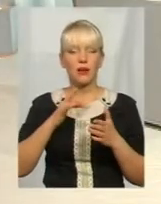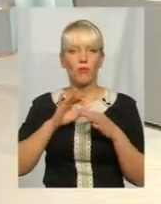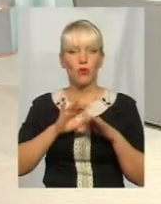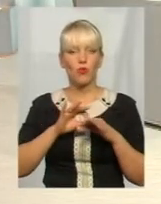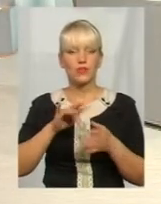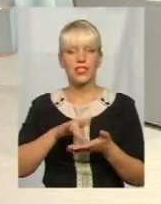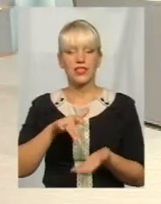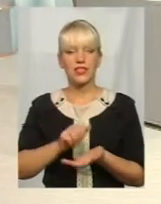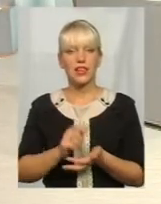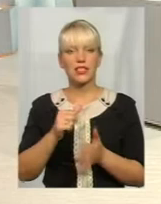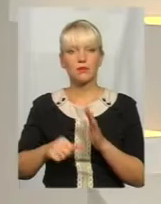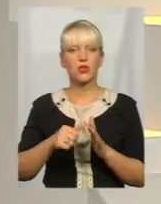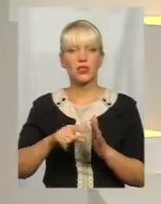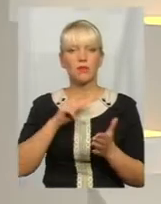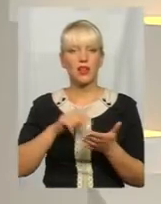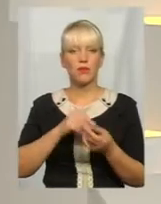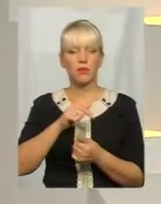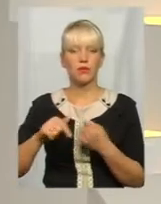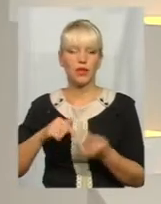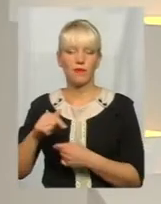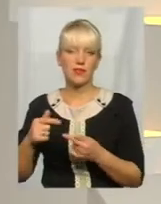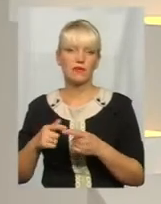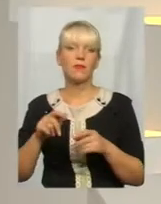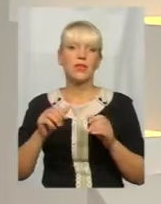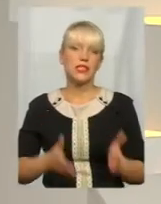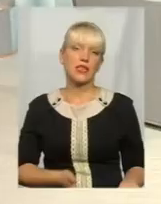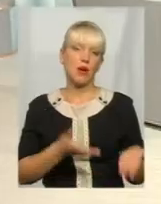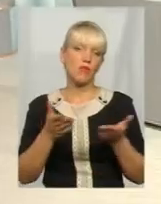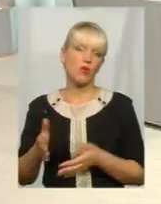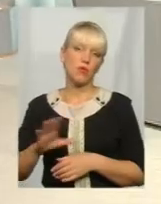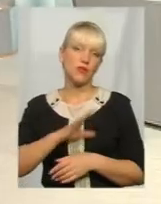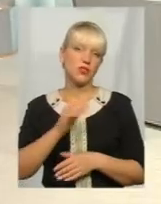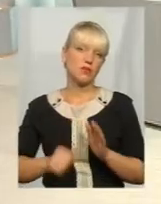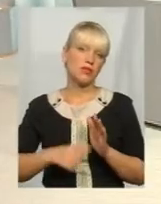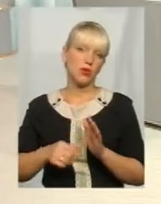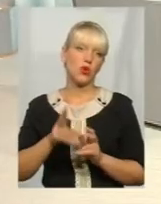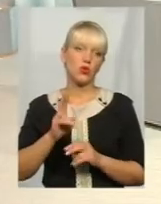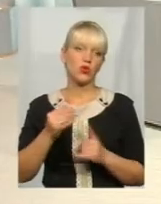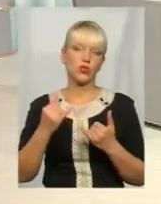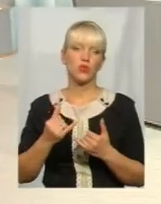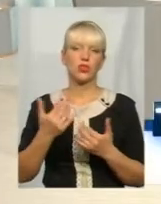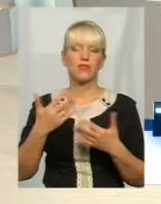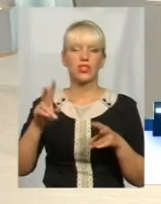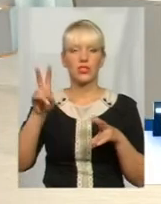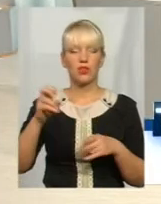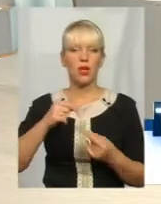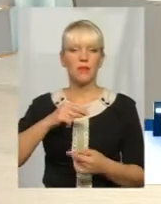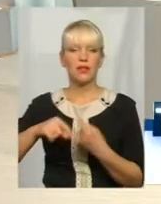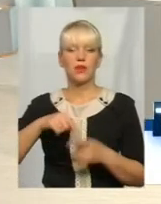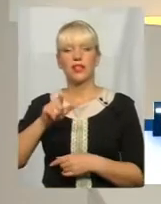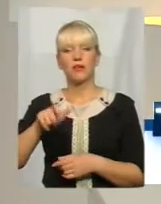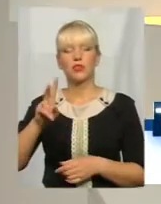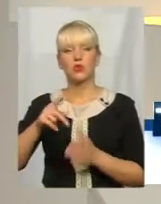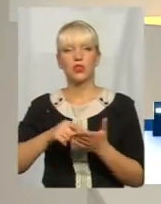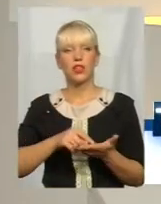безробітнями, питань підприємництва, запрошуються. І бувши безробітні, які вже на сьогодні в статусі підприємців, які також